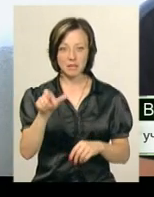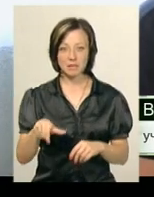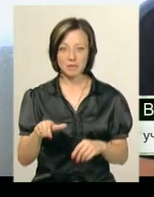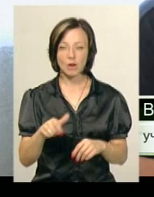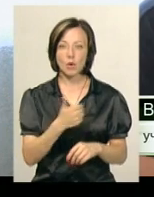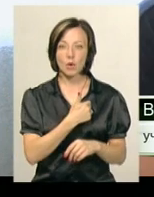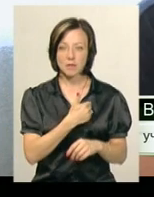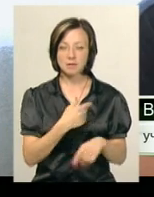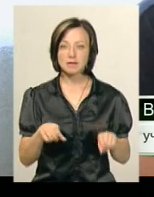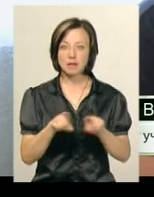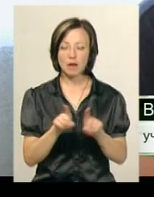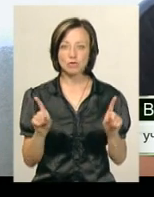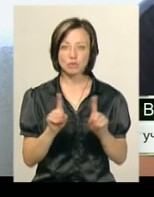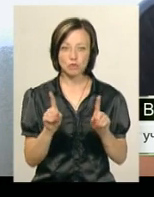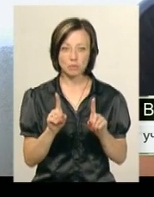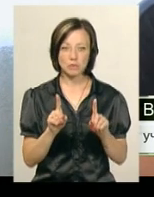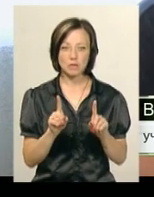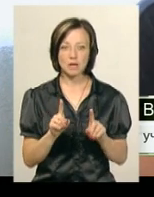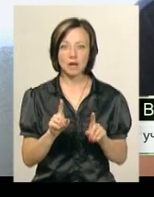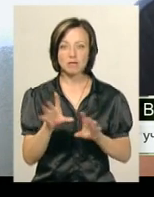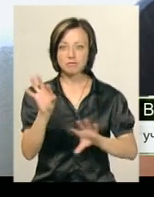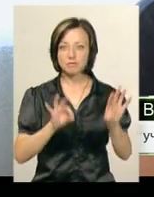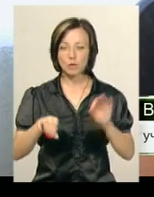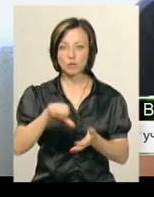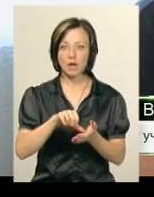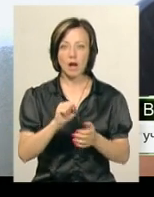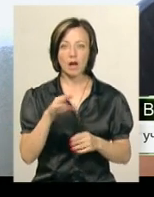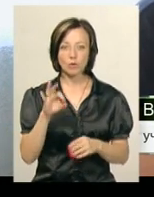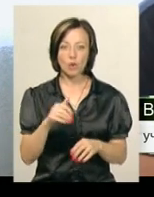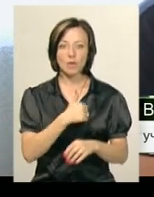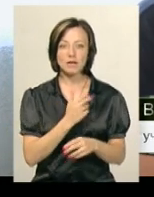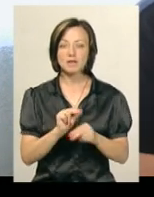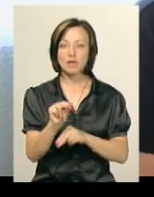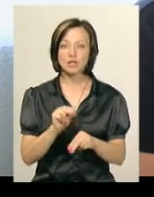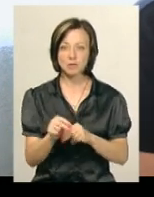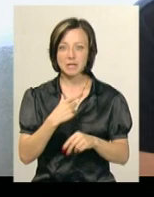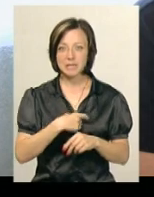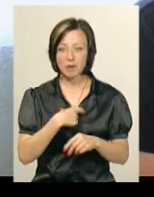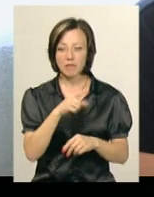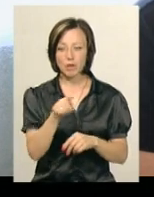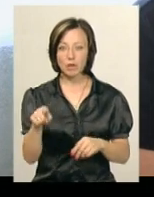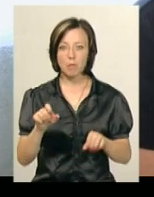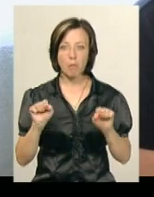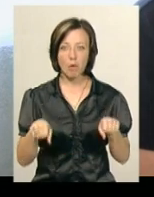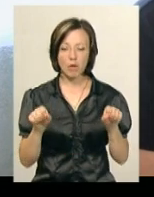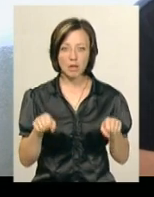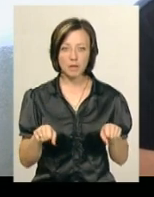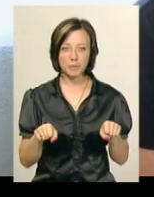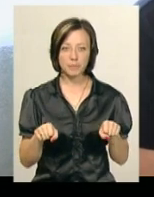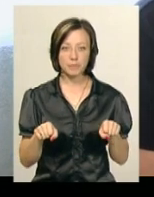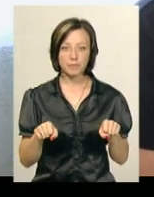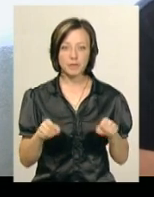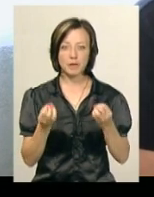Ну, каже, хотілося б так, щоб іменно з учасників АТО. Я хотів би їх навіть просто навчити, щоб для себе, щоб вони могли, навіть,